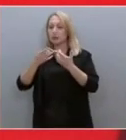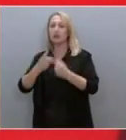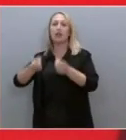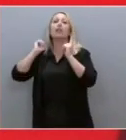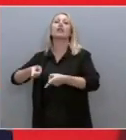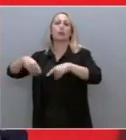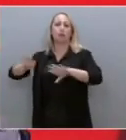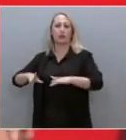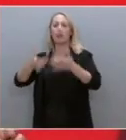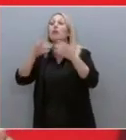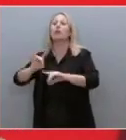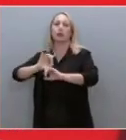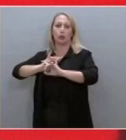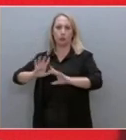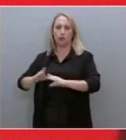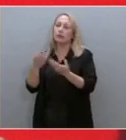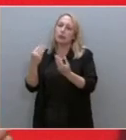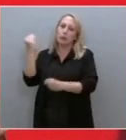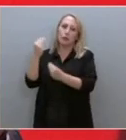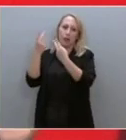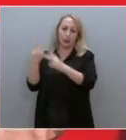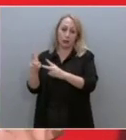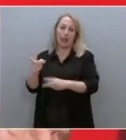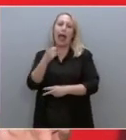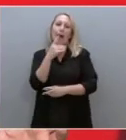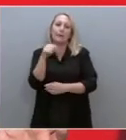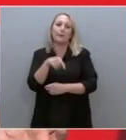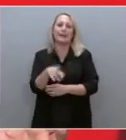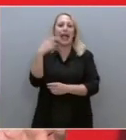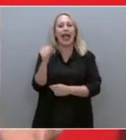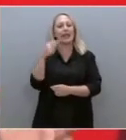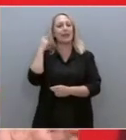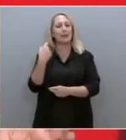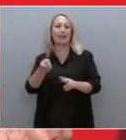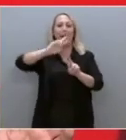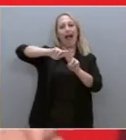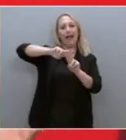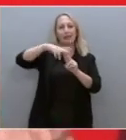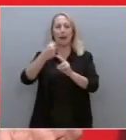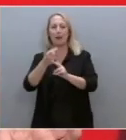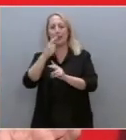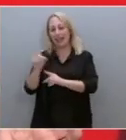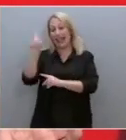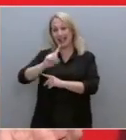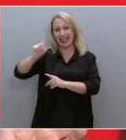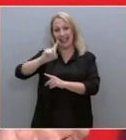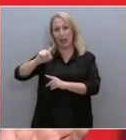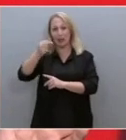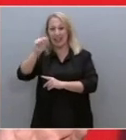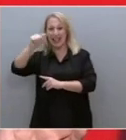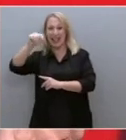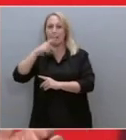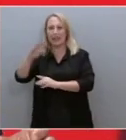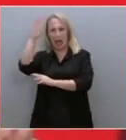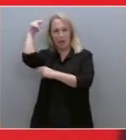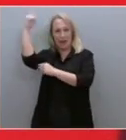ζήτημα. Πλέον το Κυριάκος Γκέιτ, που λένε κάποιοι, είναι Νέα Δημοκρατία Γκέιτ, είναι σκάνδαλο Νέας Δημοκρατίας, έτσι δεν είναι.